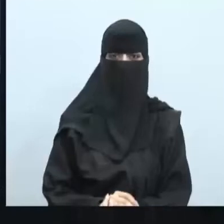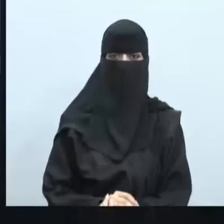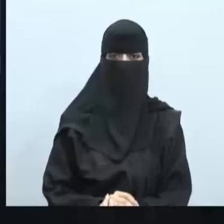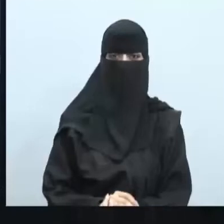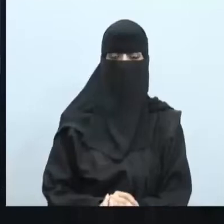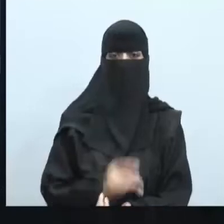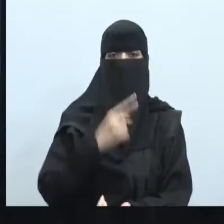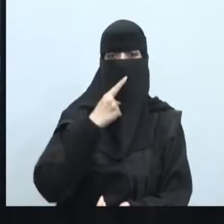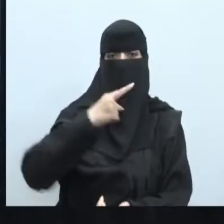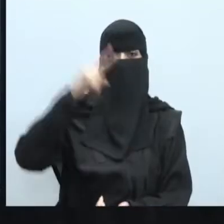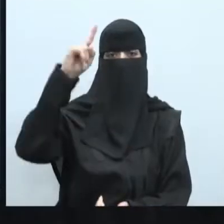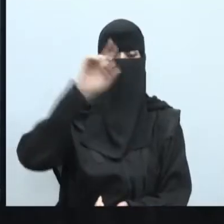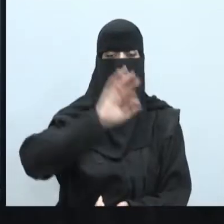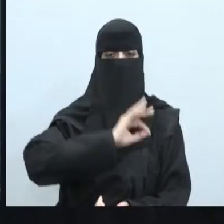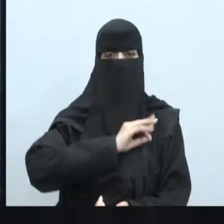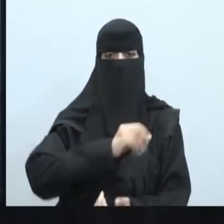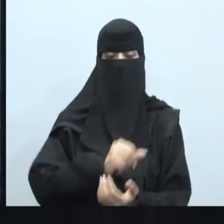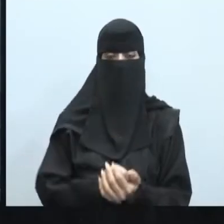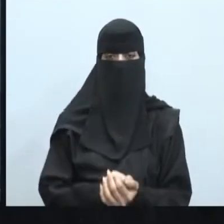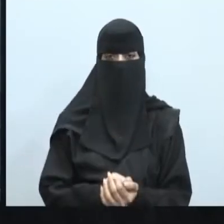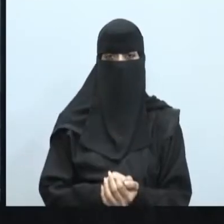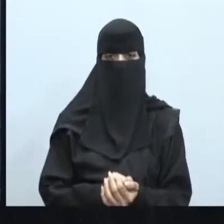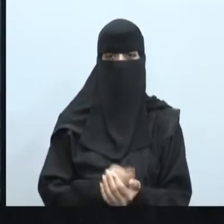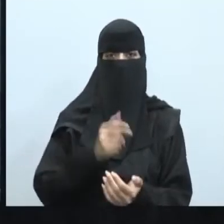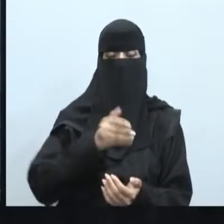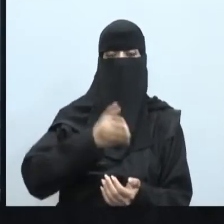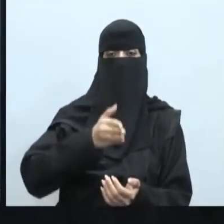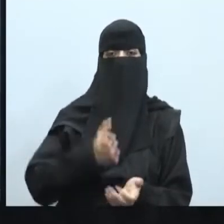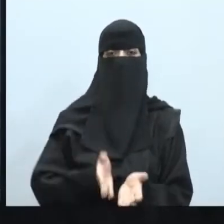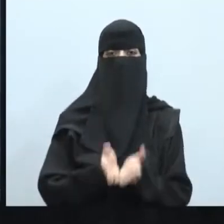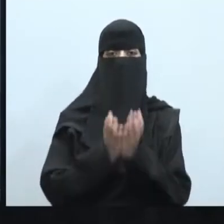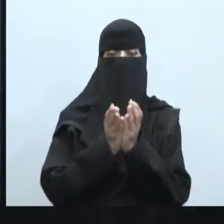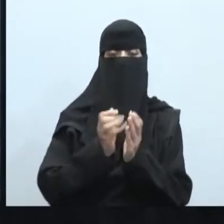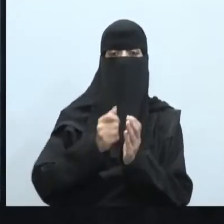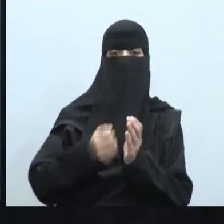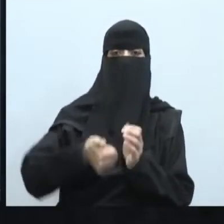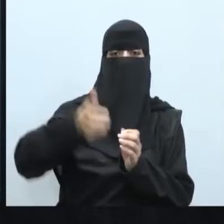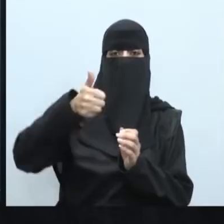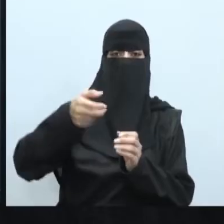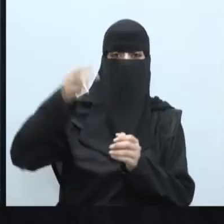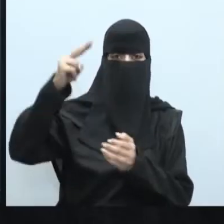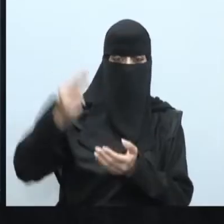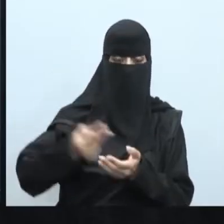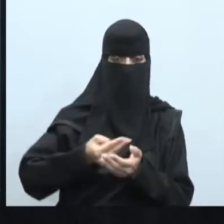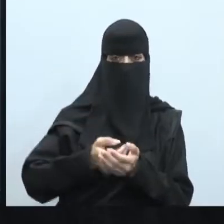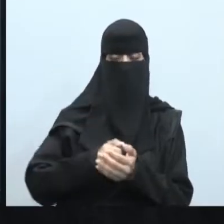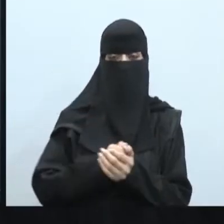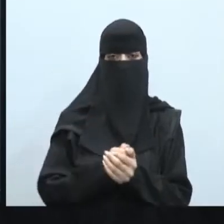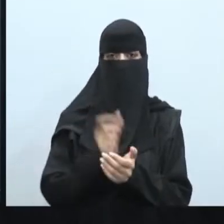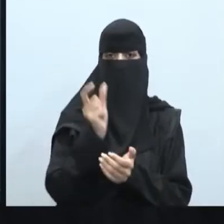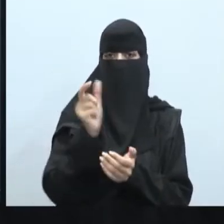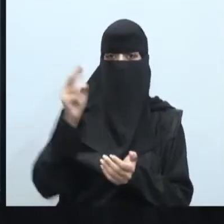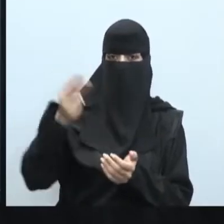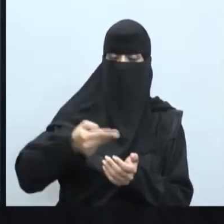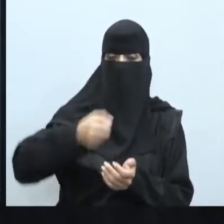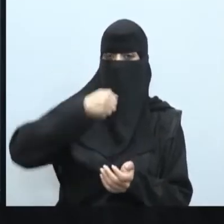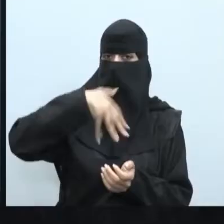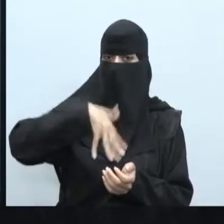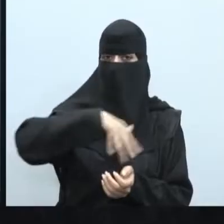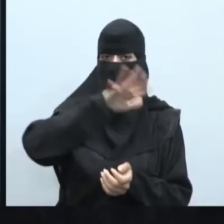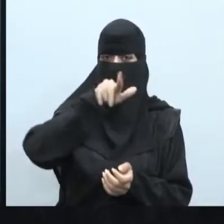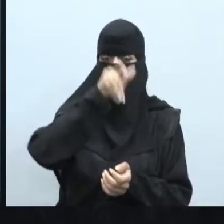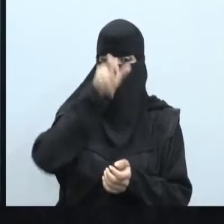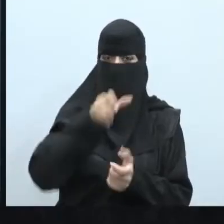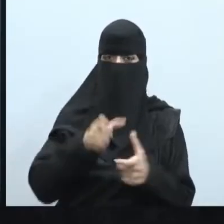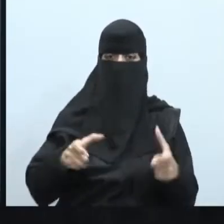بسم الله الرحمن الرحيم والصلاة والسلام على أشرف الأنبياء والمرسلين نبينا محمد وعلى